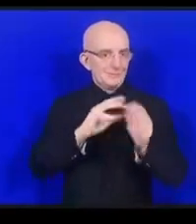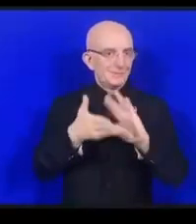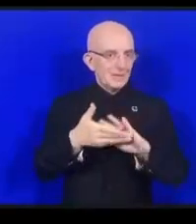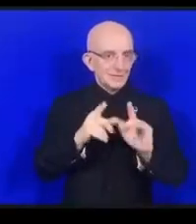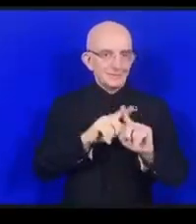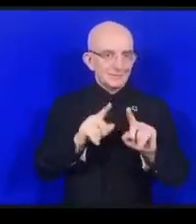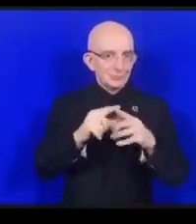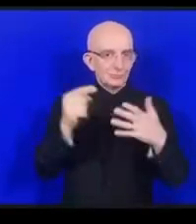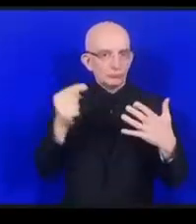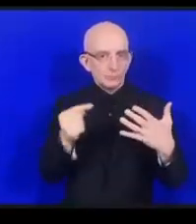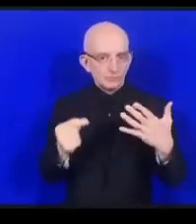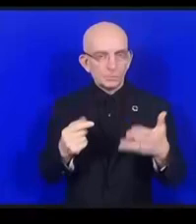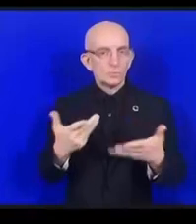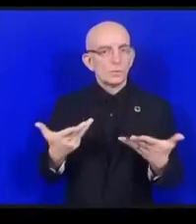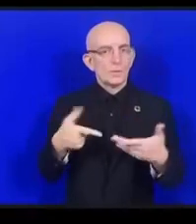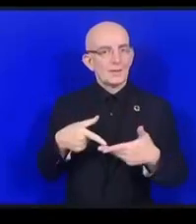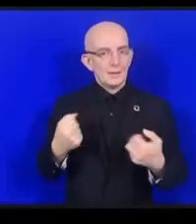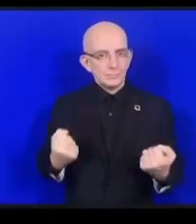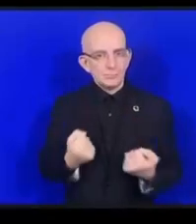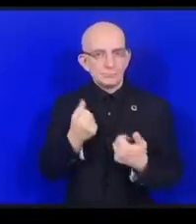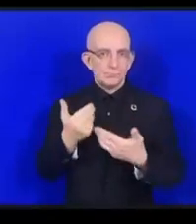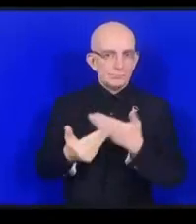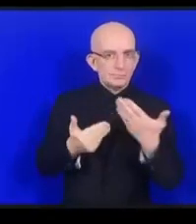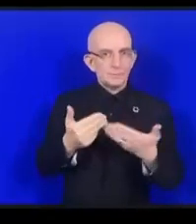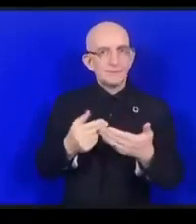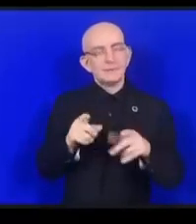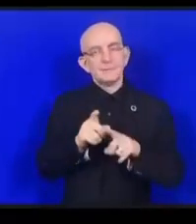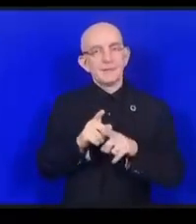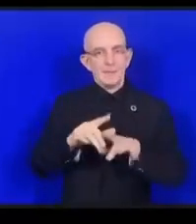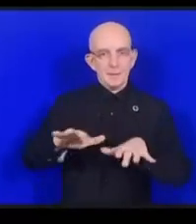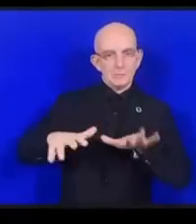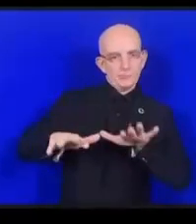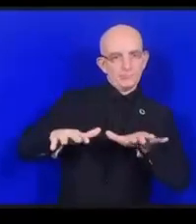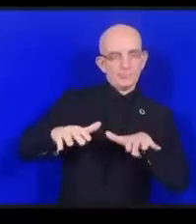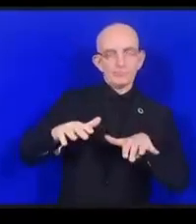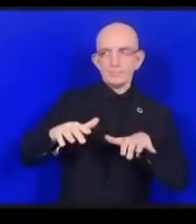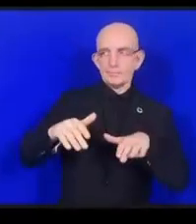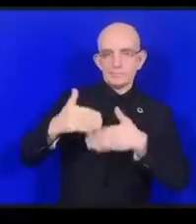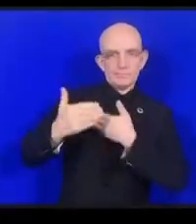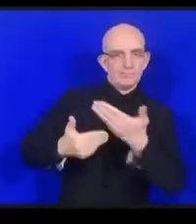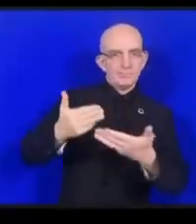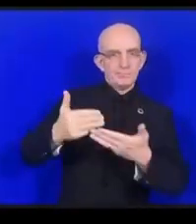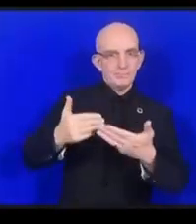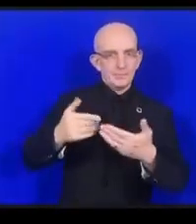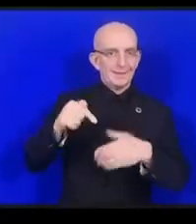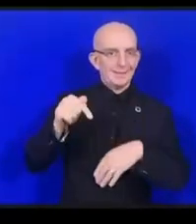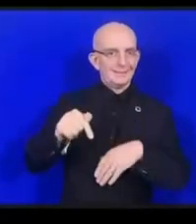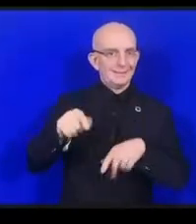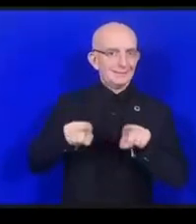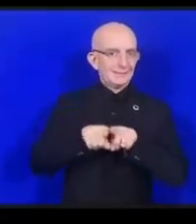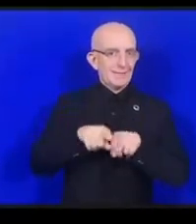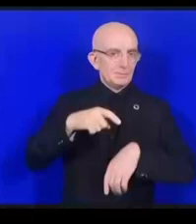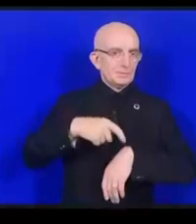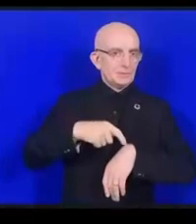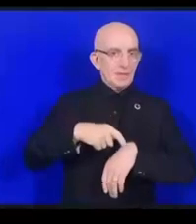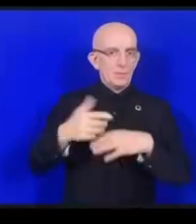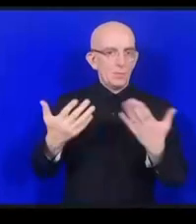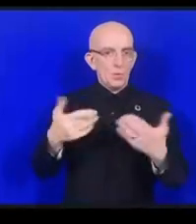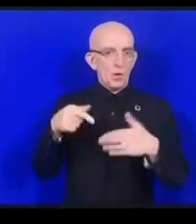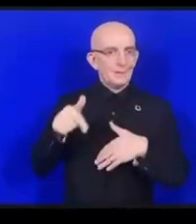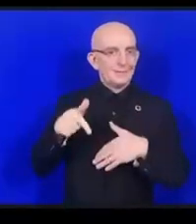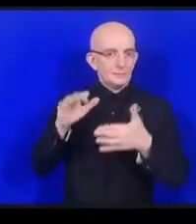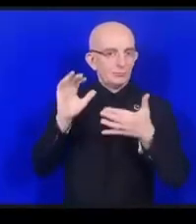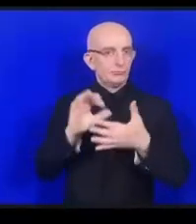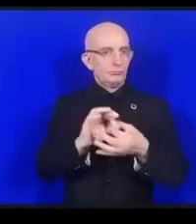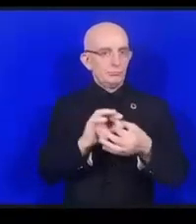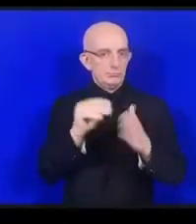コアバリューインターネットのコアバリューのDCと同じぐらいの時期にその作業を始めましたということでまず最初にどのような